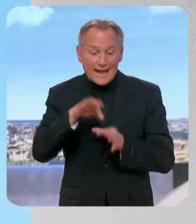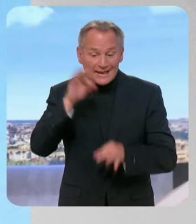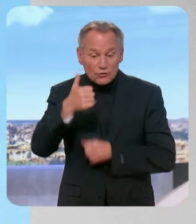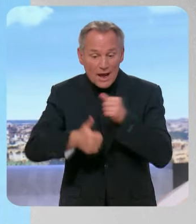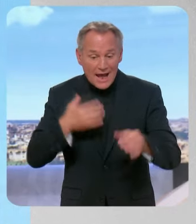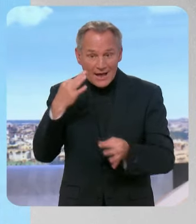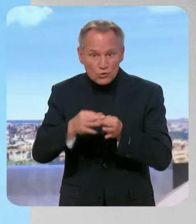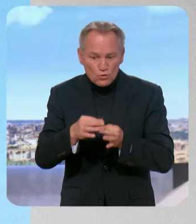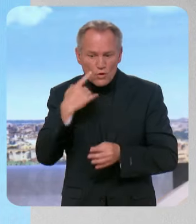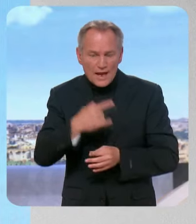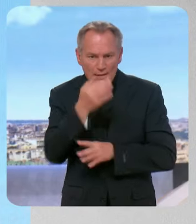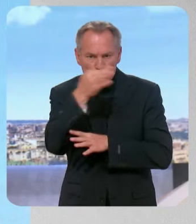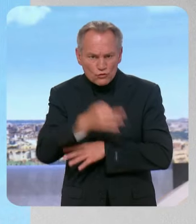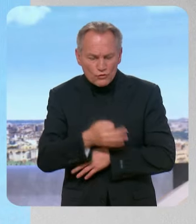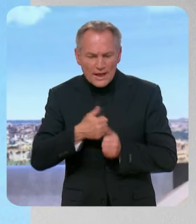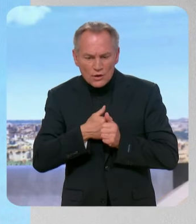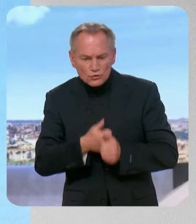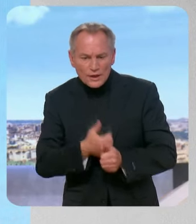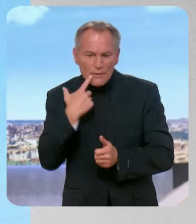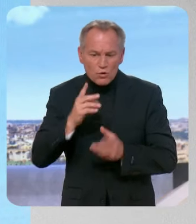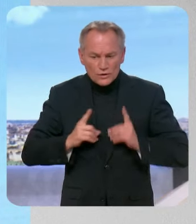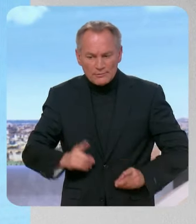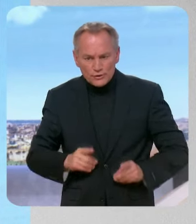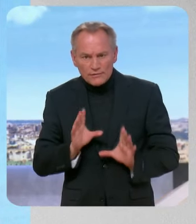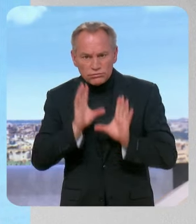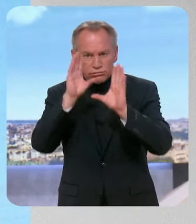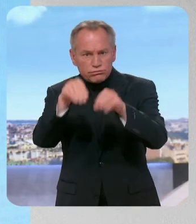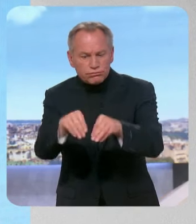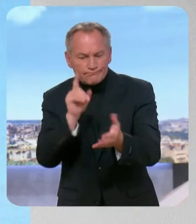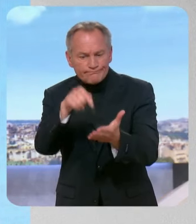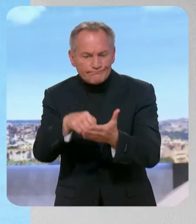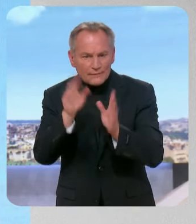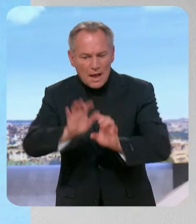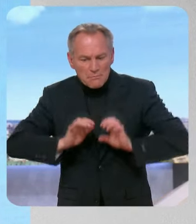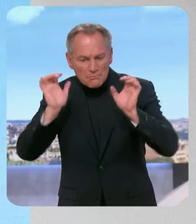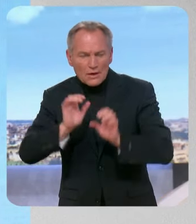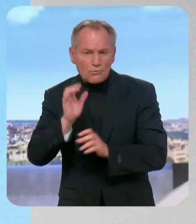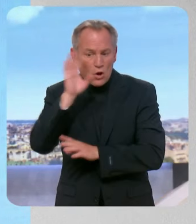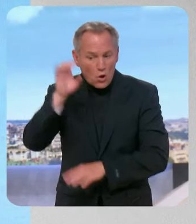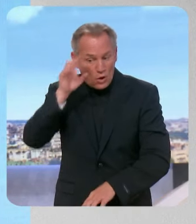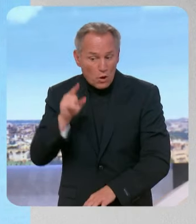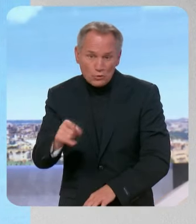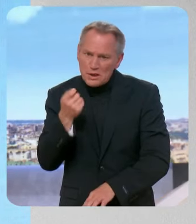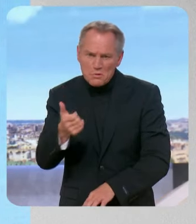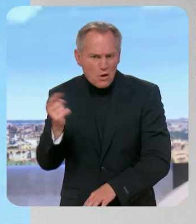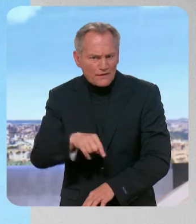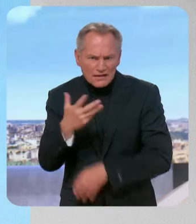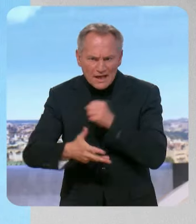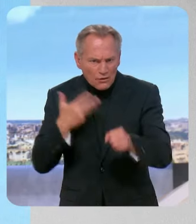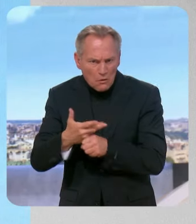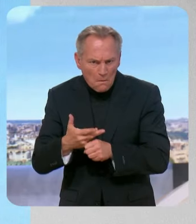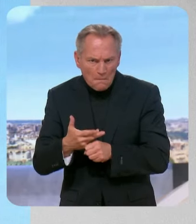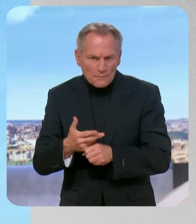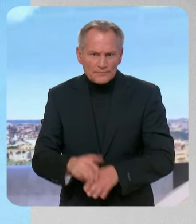à la proportionnelle pour envoyer des députés au Parlement européen, un endroit que lui-même n pas beaucoup fréquenté depuis 5 ans. Mais les électeurs vont voter pour des